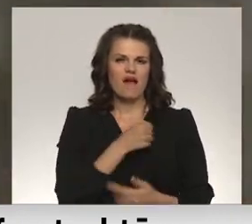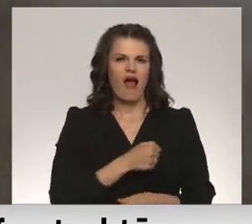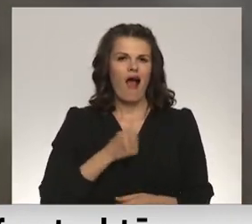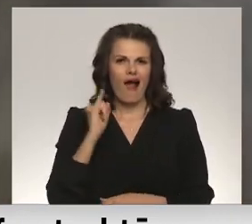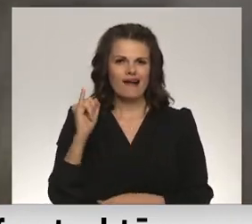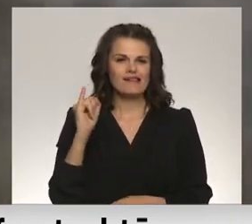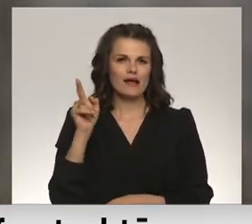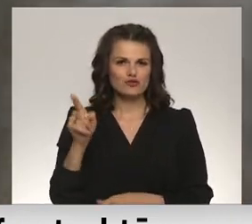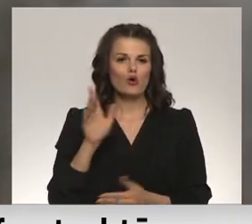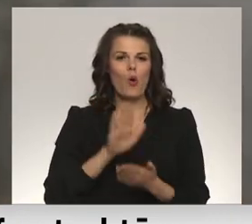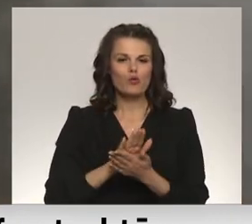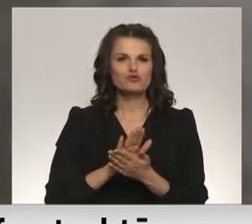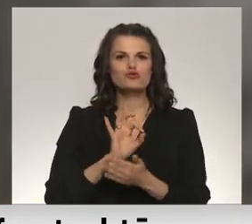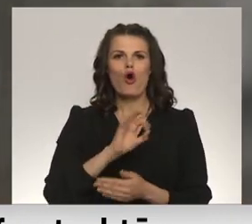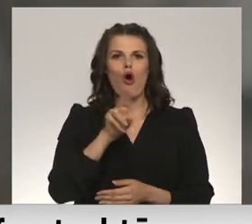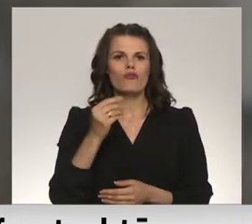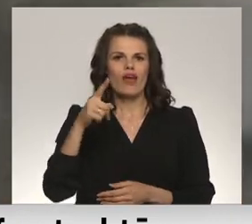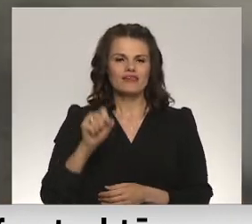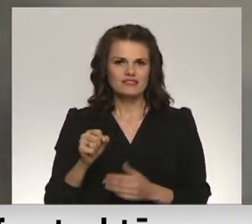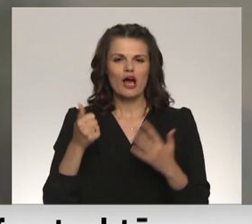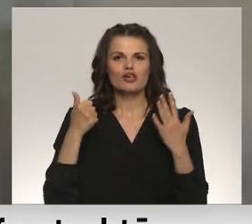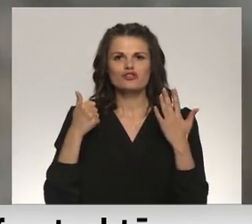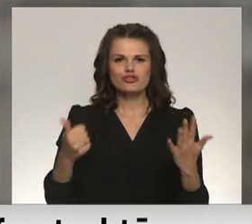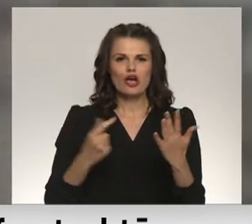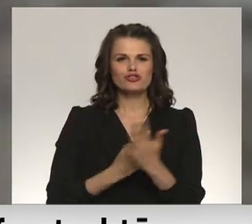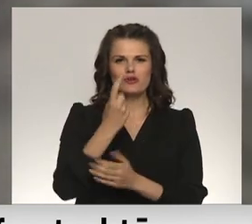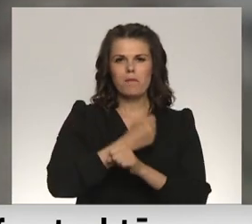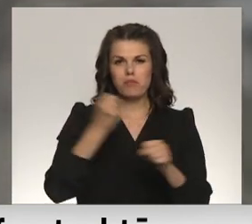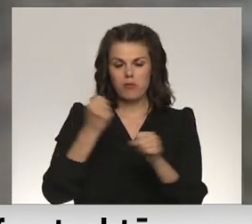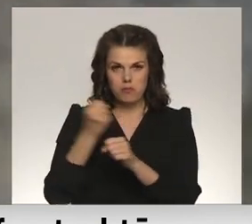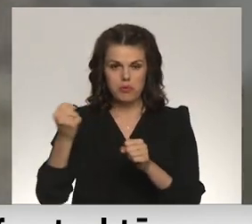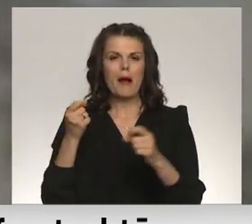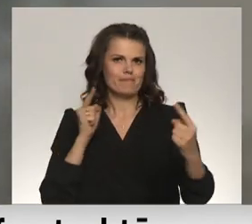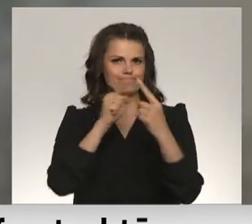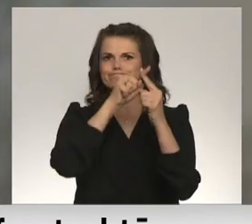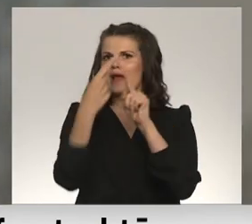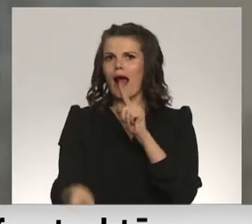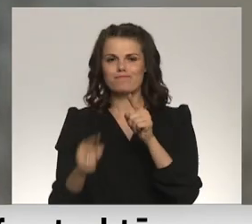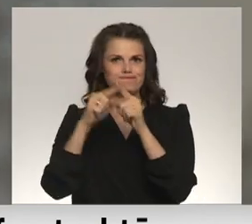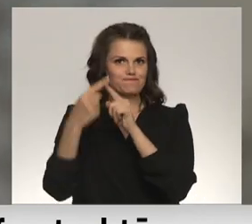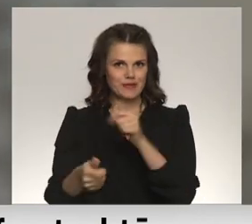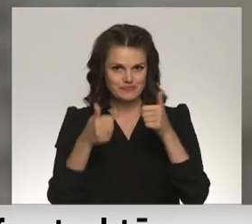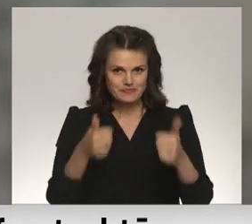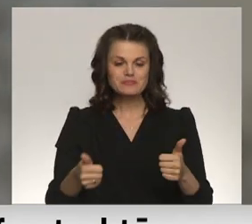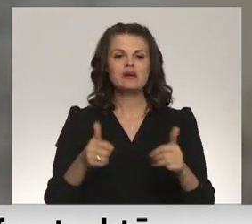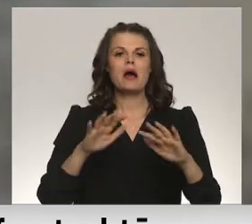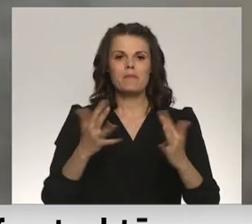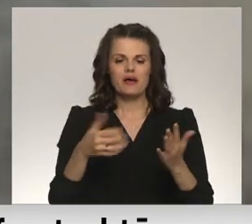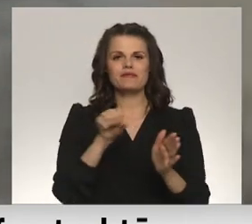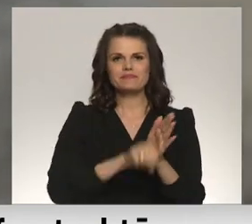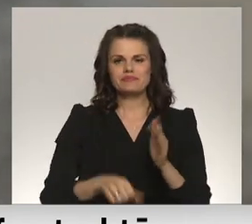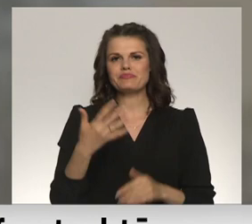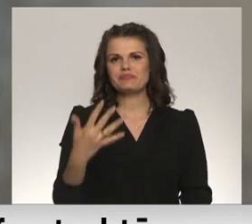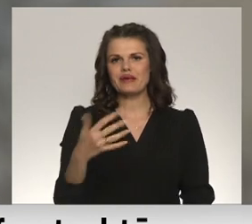šodien uz Odesu izšāvis sešas pārnotās raķetes, vairākas no tām izdevies notriekt. Neoficiāla informācija liecina, ka nogalnāti pieci